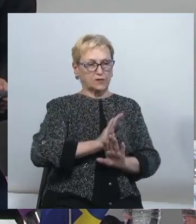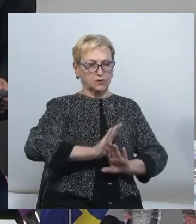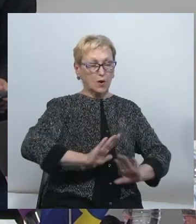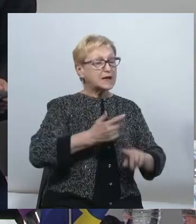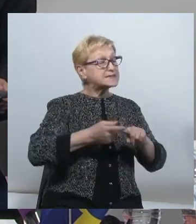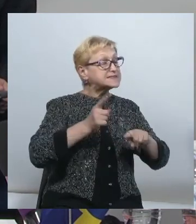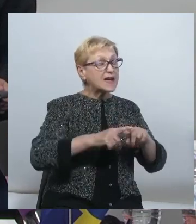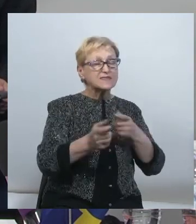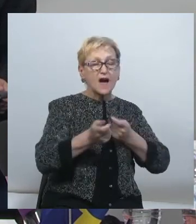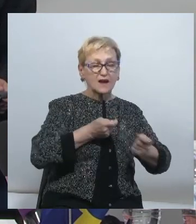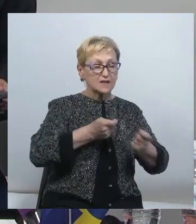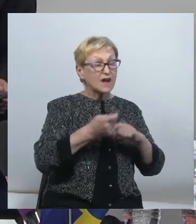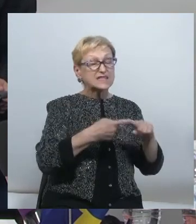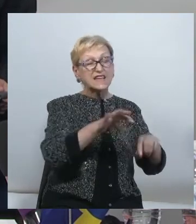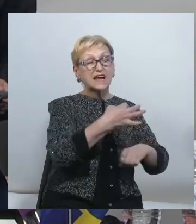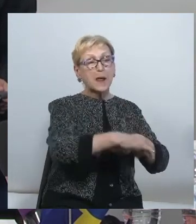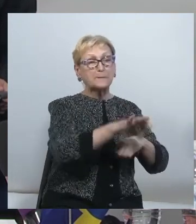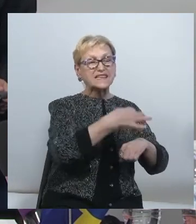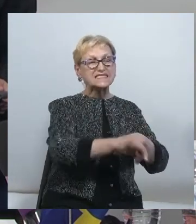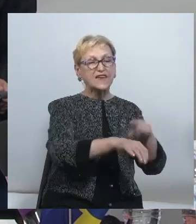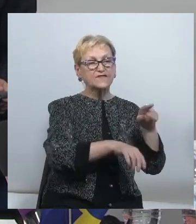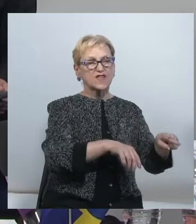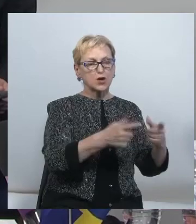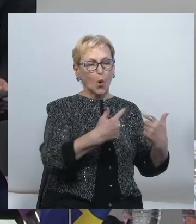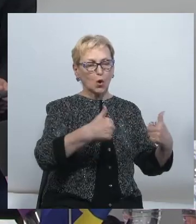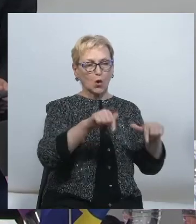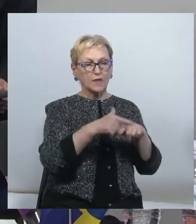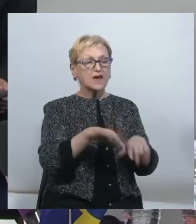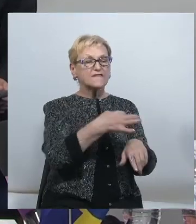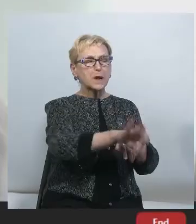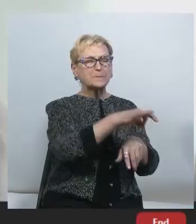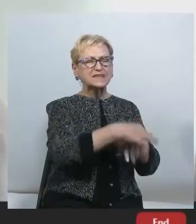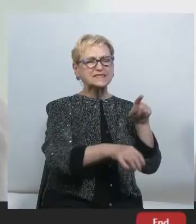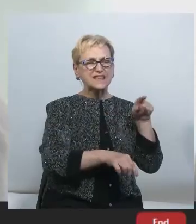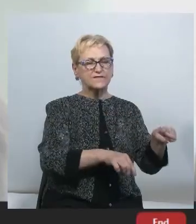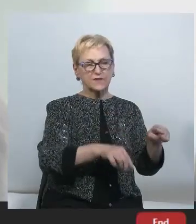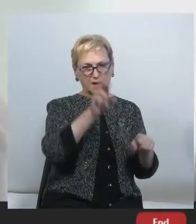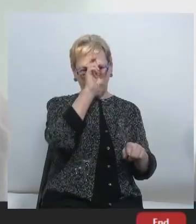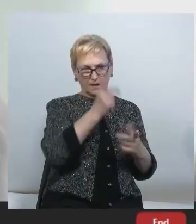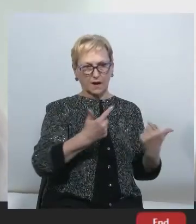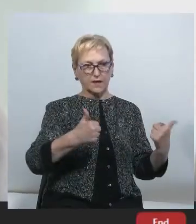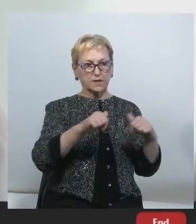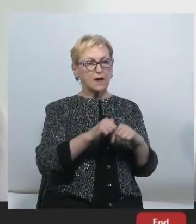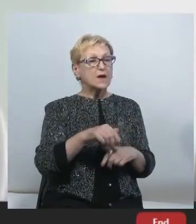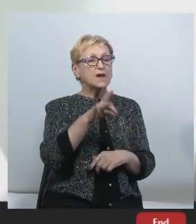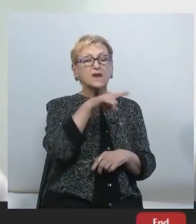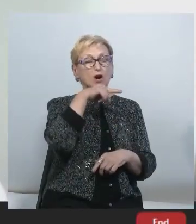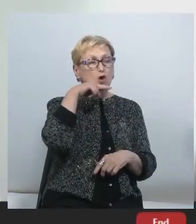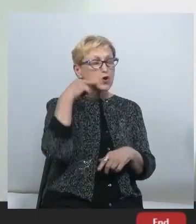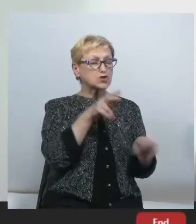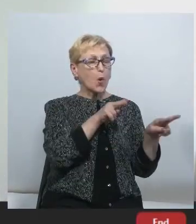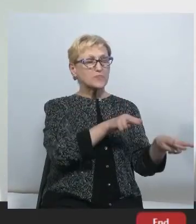не регулятор. Це репресивний орган в репресивній країні. І Роскомнадзор не є, до речі,